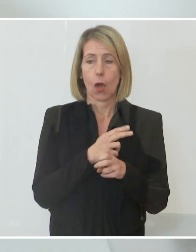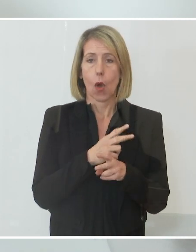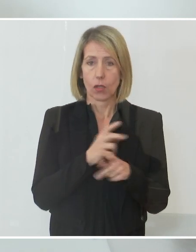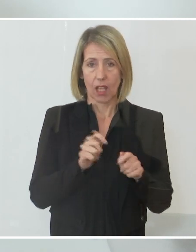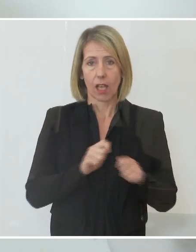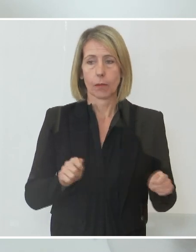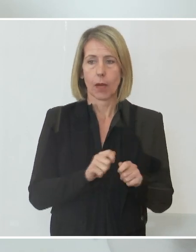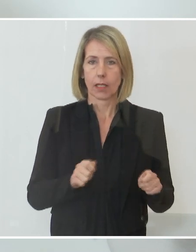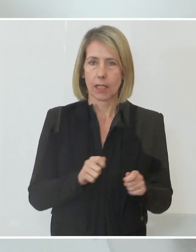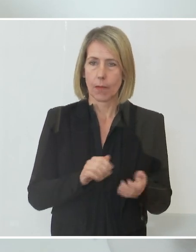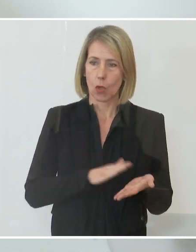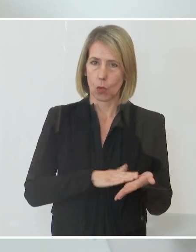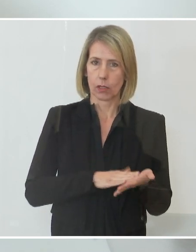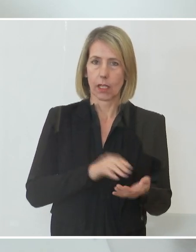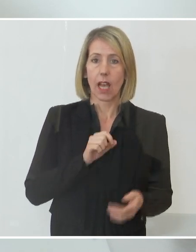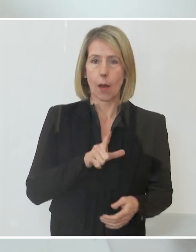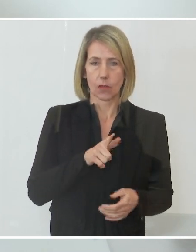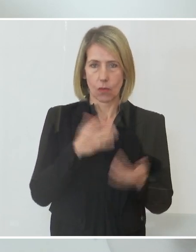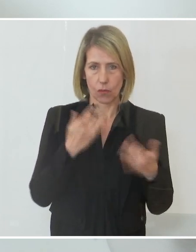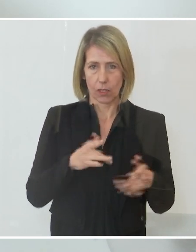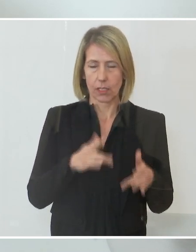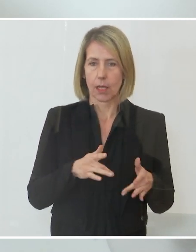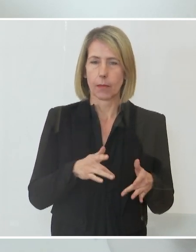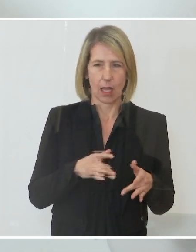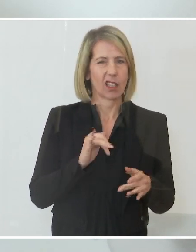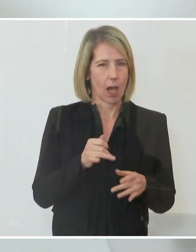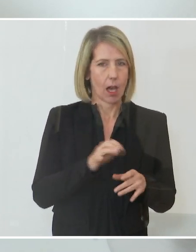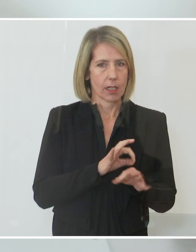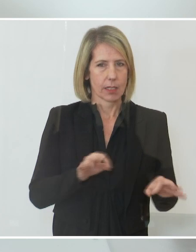Dezember gelten werden, sehr strenge Maßnahmen haben.